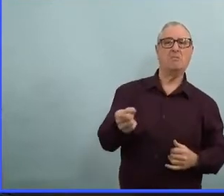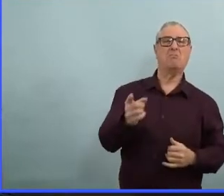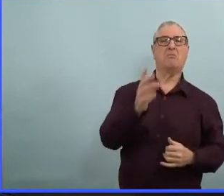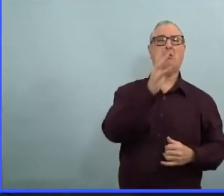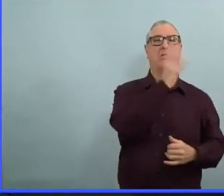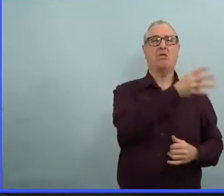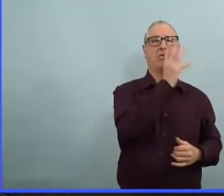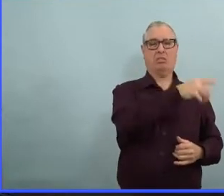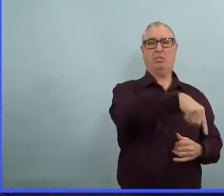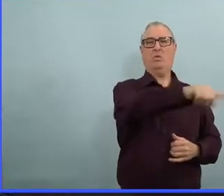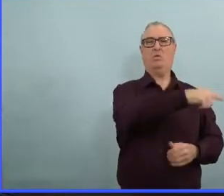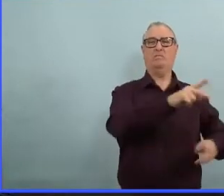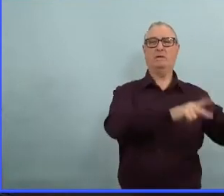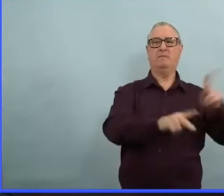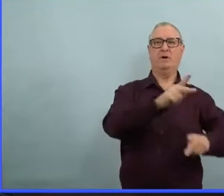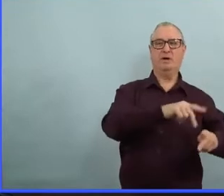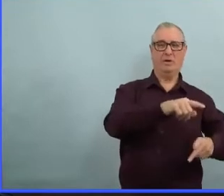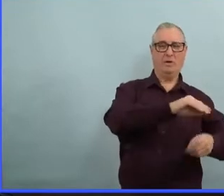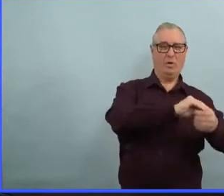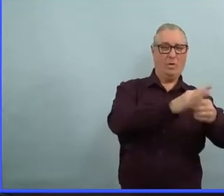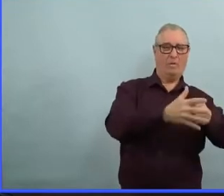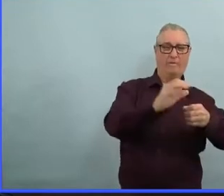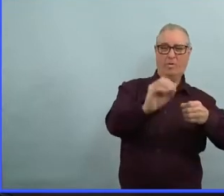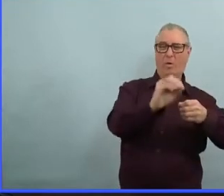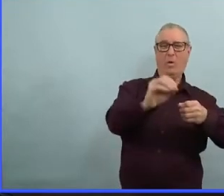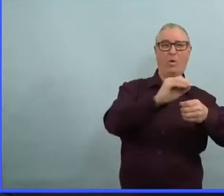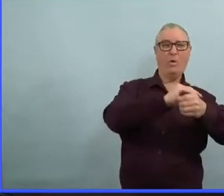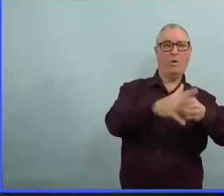bénin sur une base individuelle, mais pas pour les gens qui sont à risque.